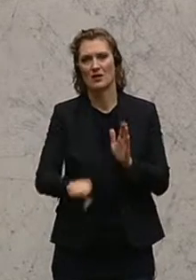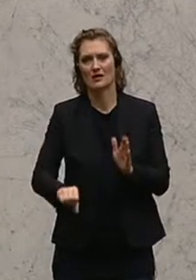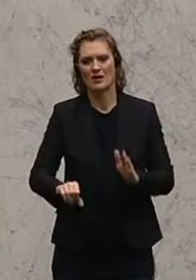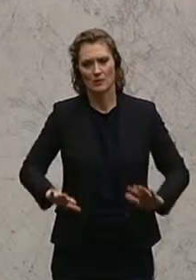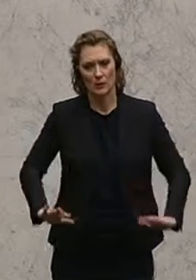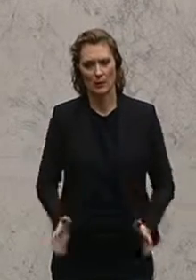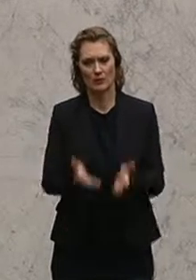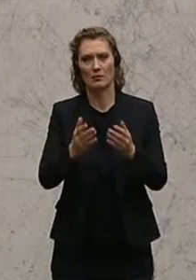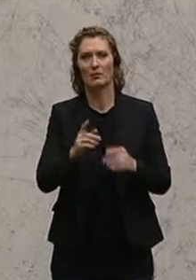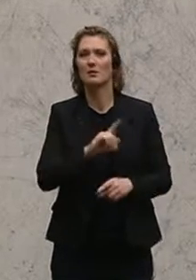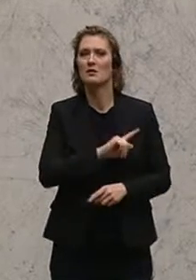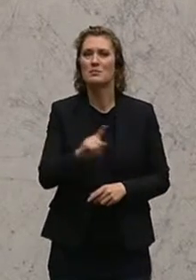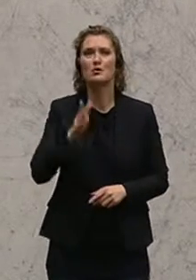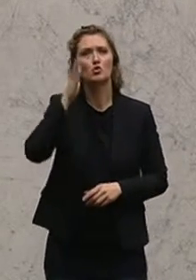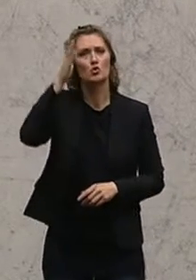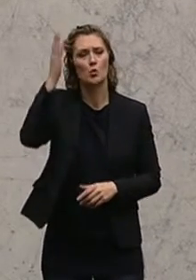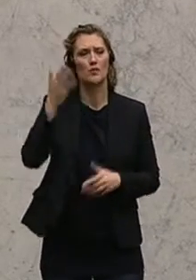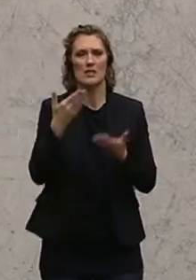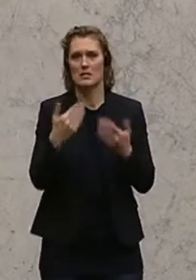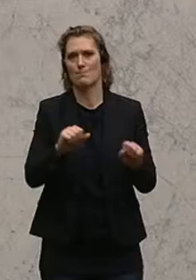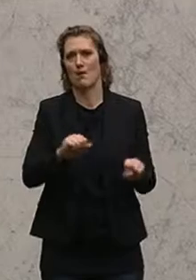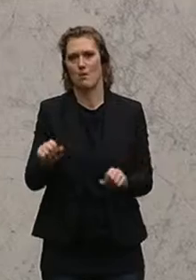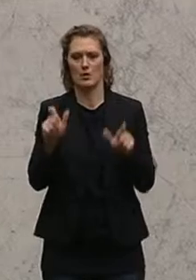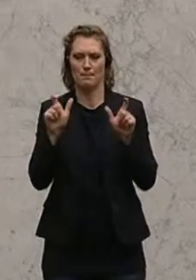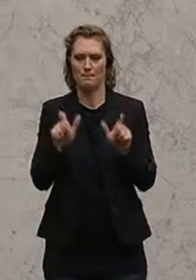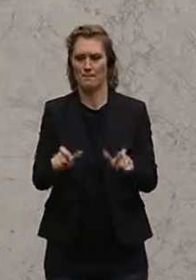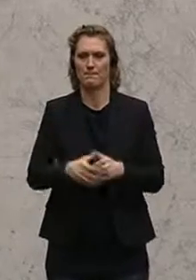Veränderungen schaffen, damit sowas in Zukunft nicht mehr passieren kann.